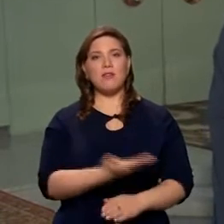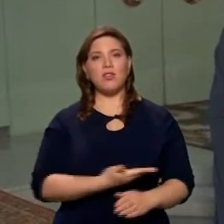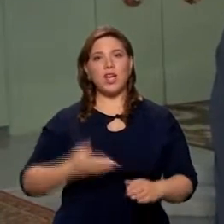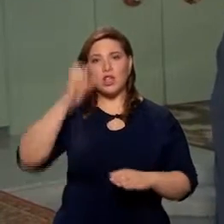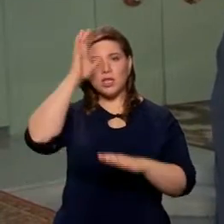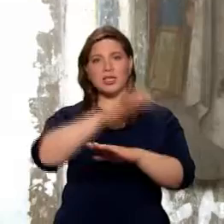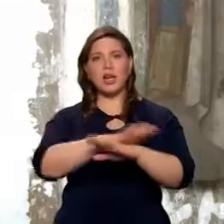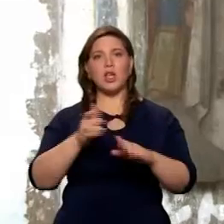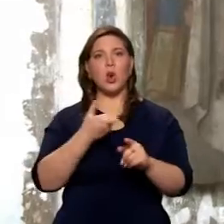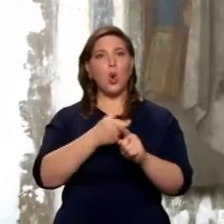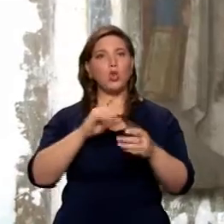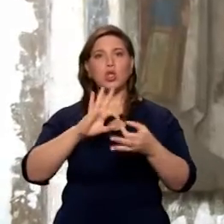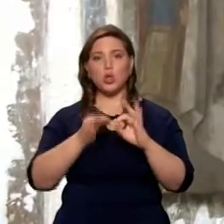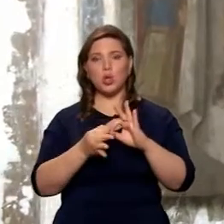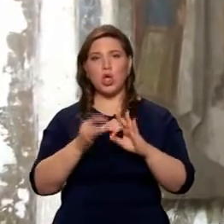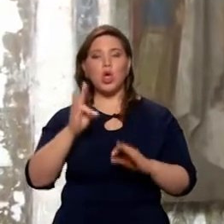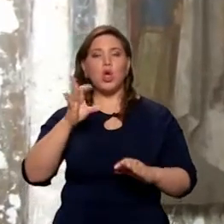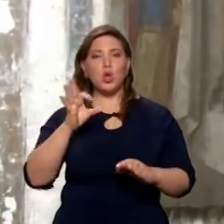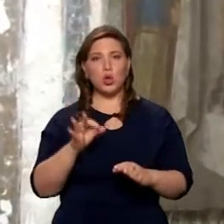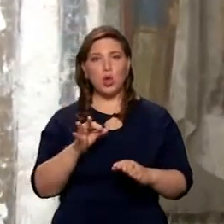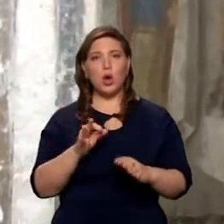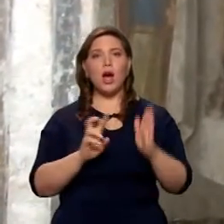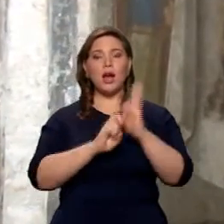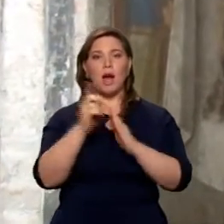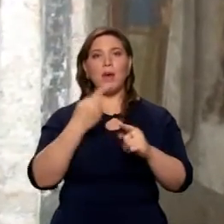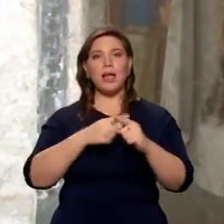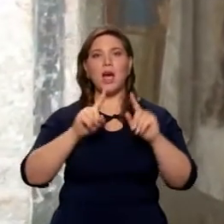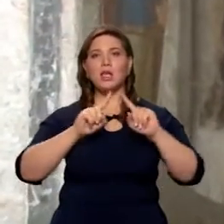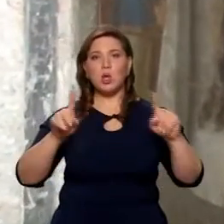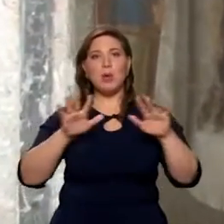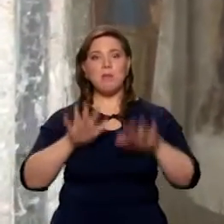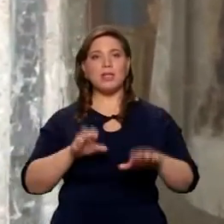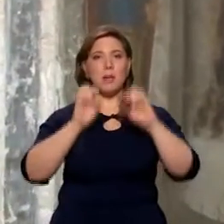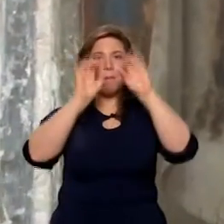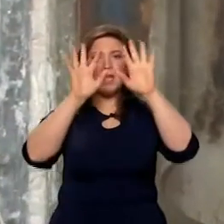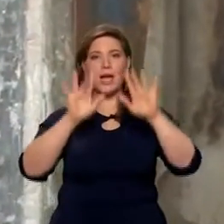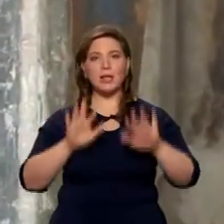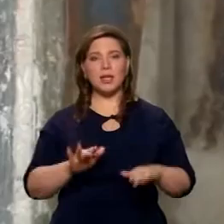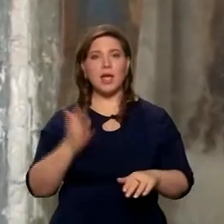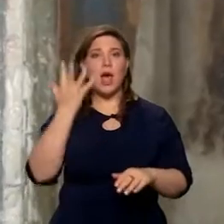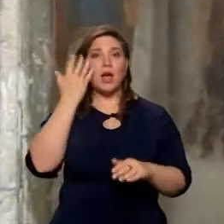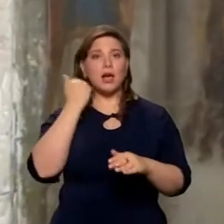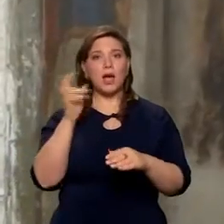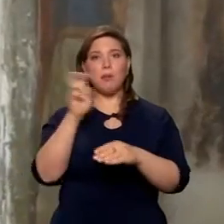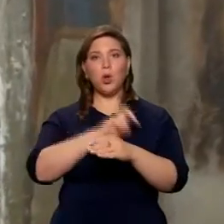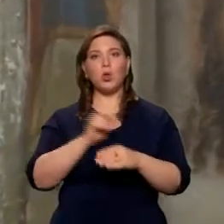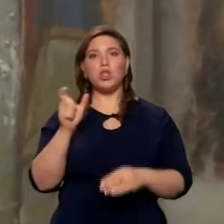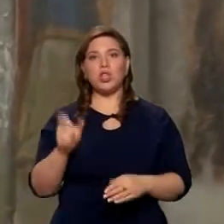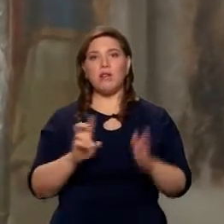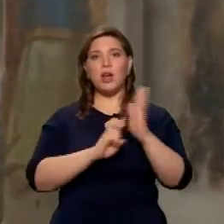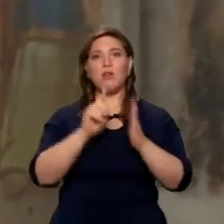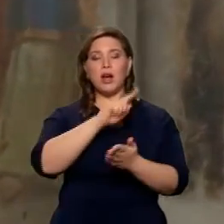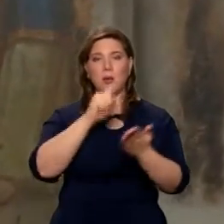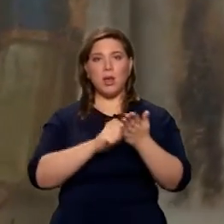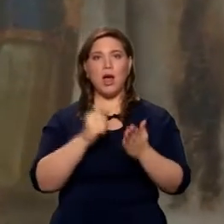стране очень сложное. Но в любом случае, все-таки, храм — это особое место, такое благодатное. Ну, когда приходит человек в храм, когда приходит